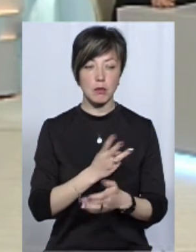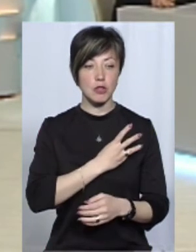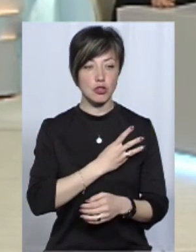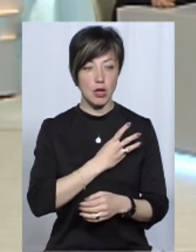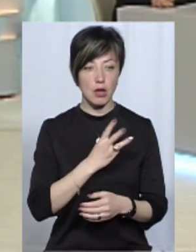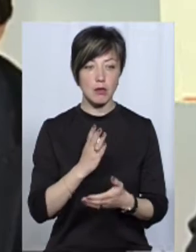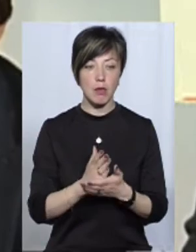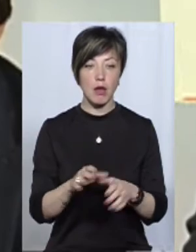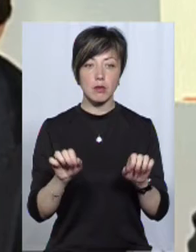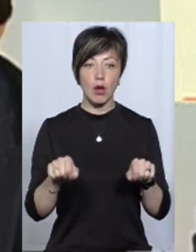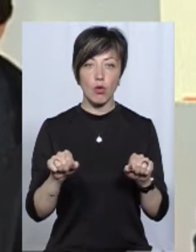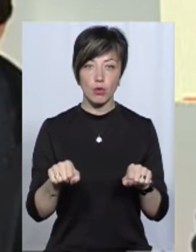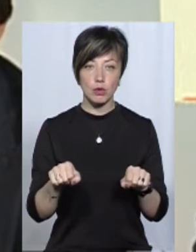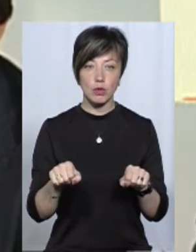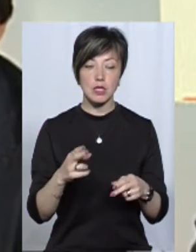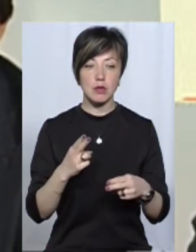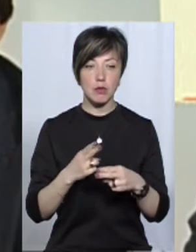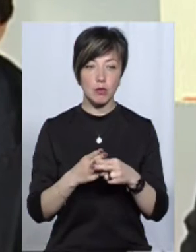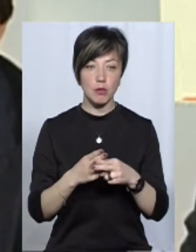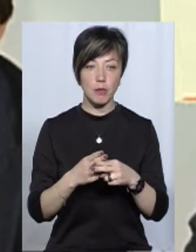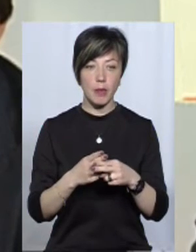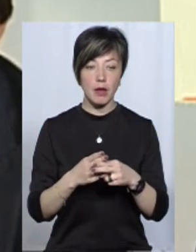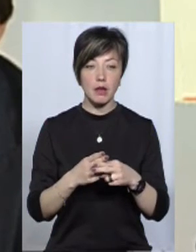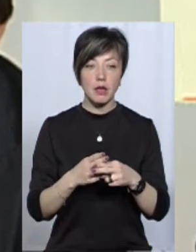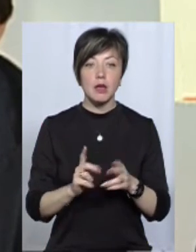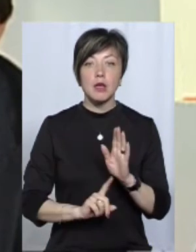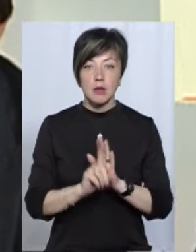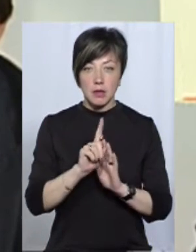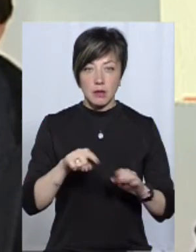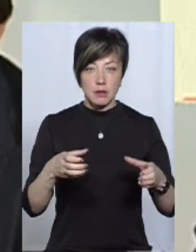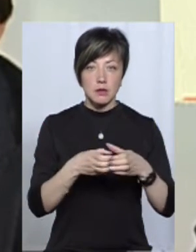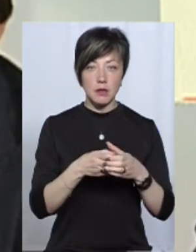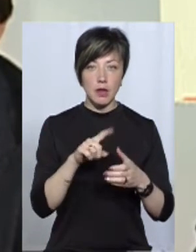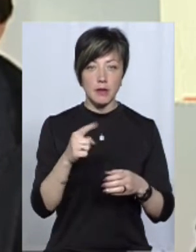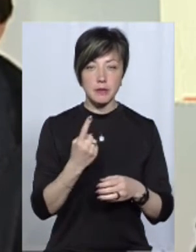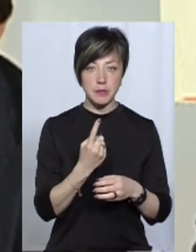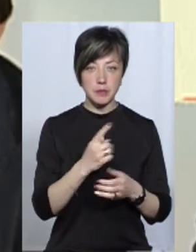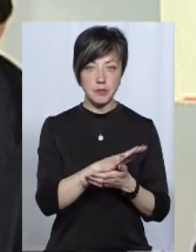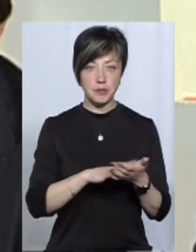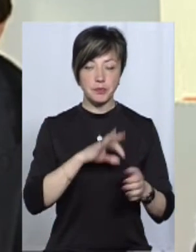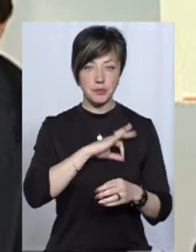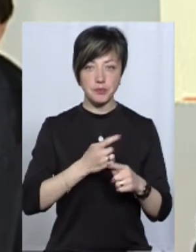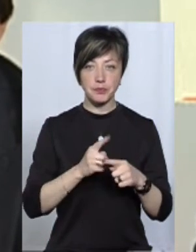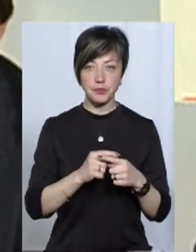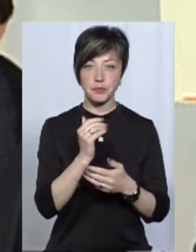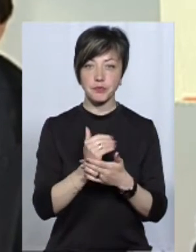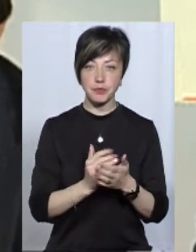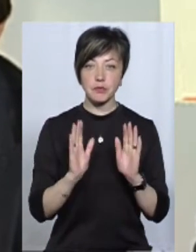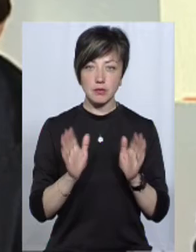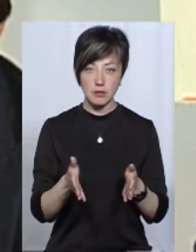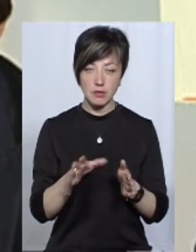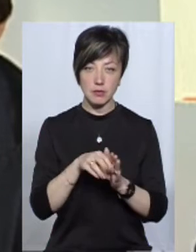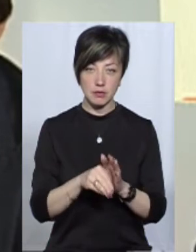бажання і маємо нагоду запустити наш блок номер один в подальшу експлуатацію, ця система буде вже